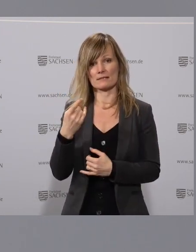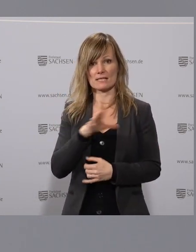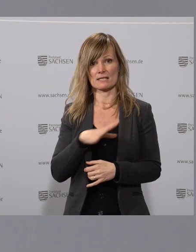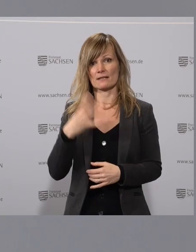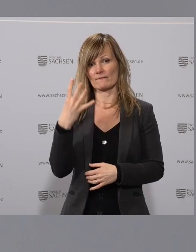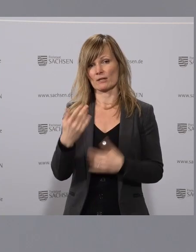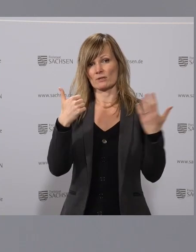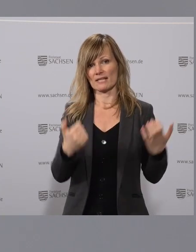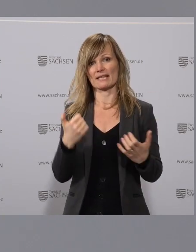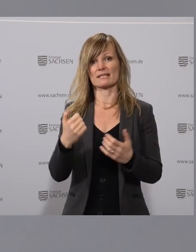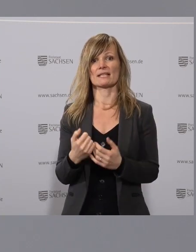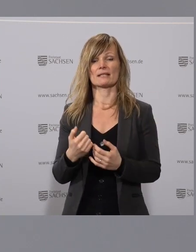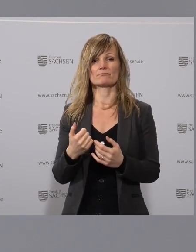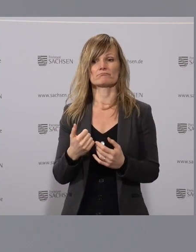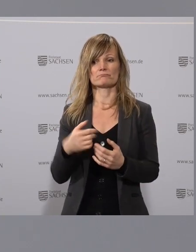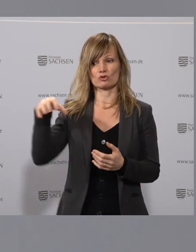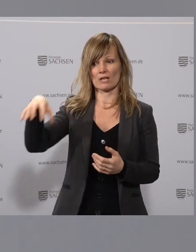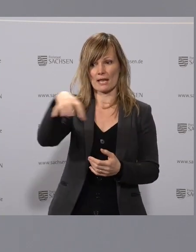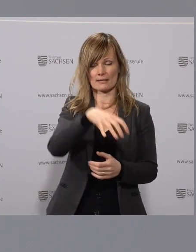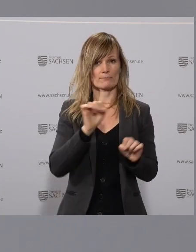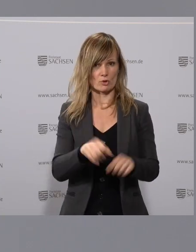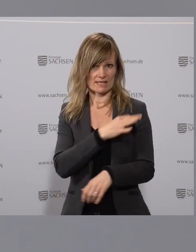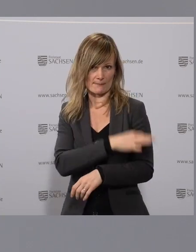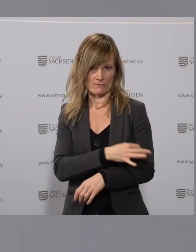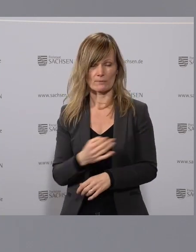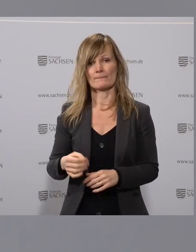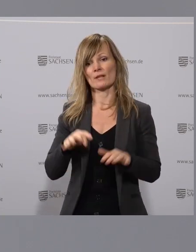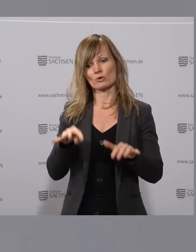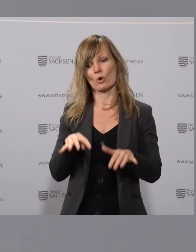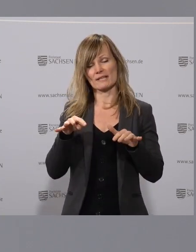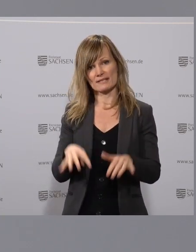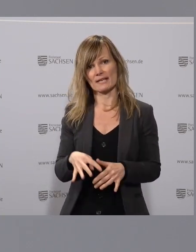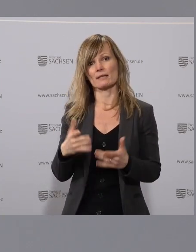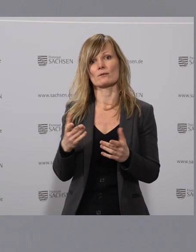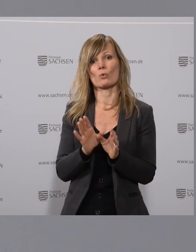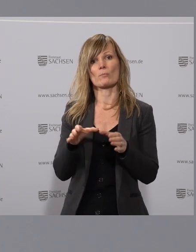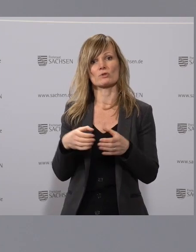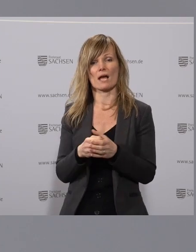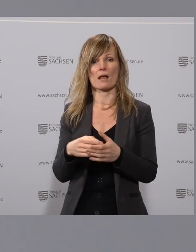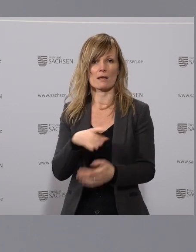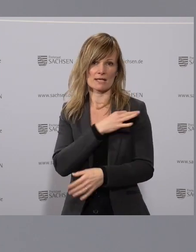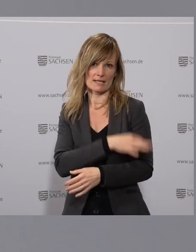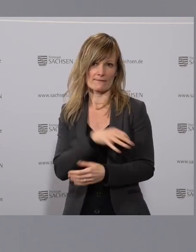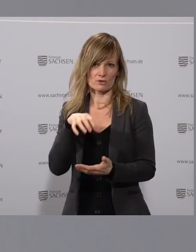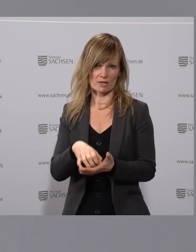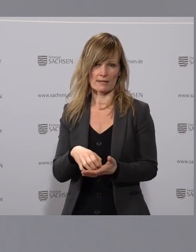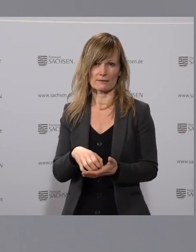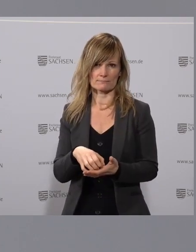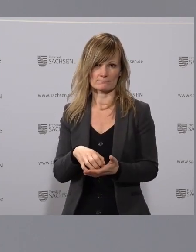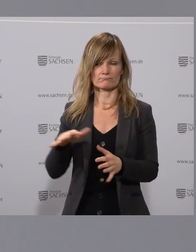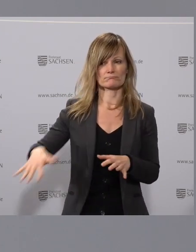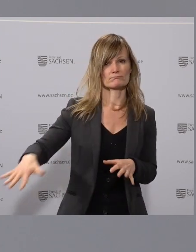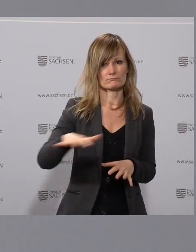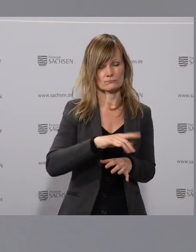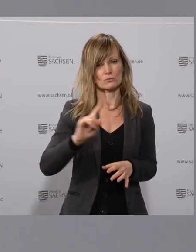Sachsen 64 staatliche Impfstellen und ca. 19 kommunale Impfstellen mit ca. 15 Impfangeboten in